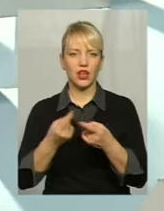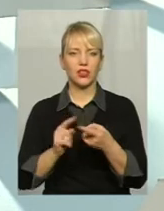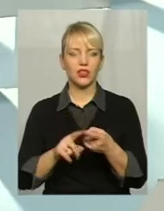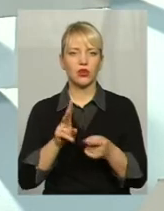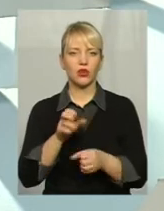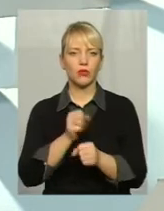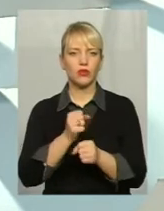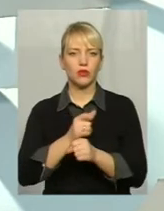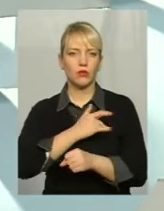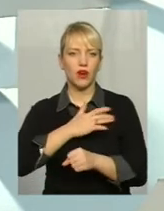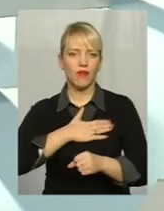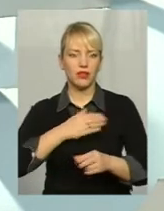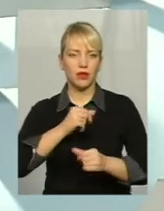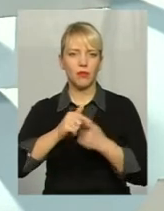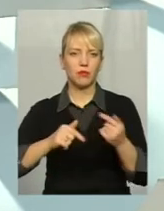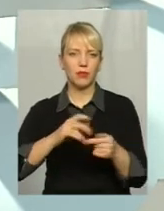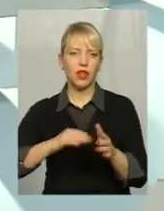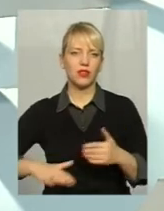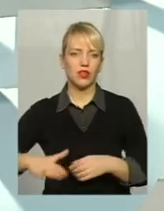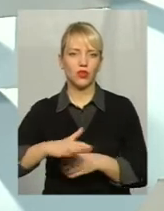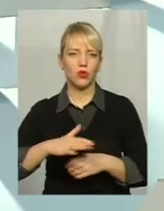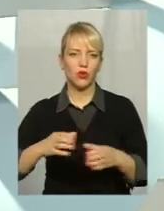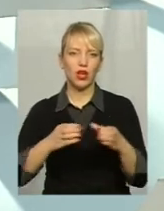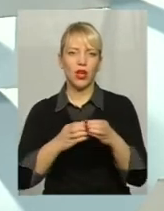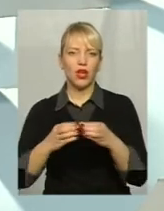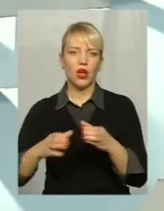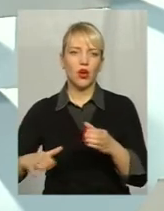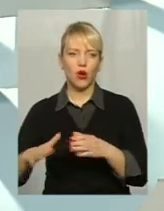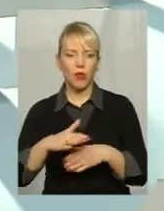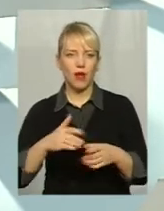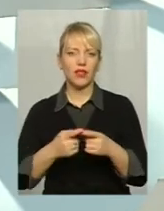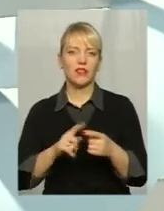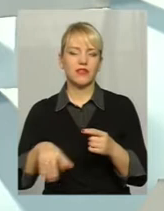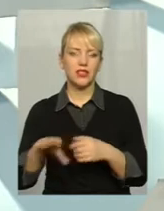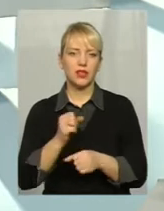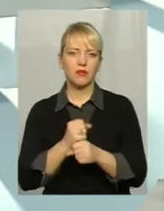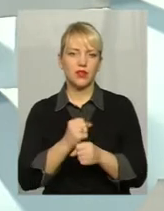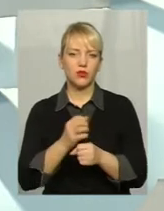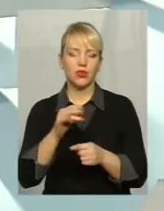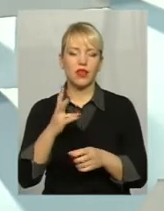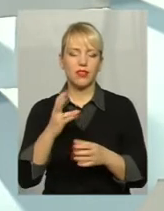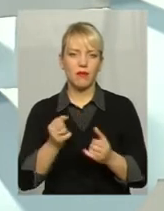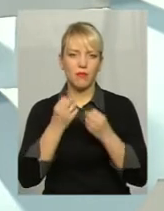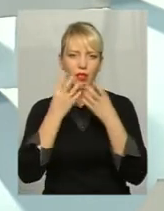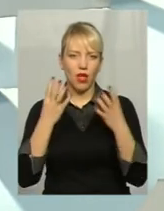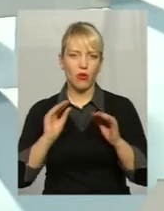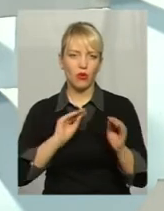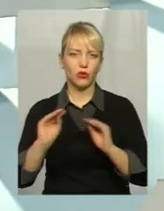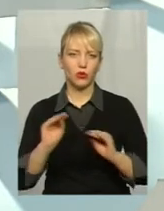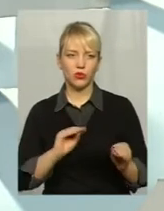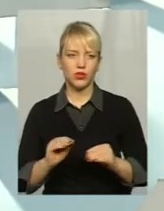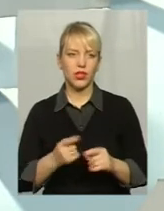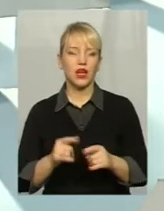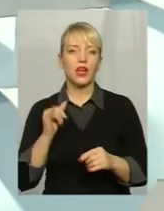працює, приватні підприємці на території громади Всі працюють в рамках благоустрою, вкладають кошти в розвиток інфраструктури нашої б'єдно